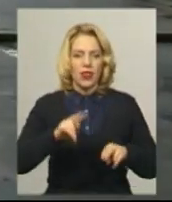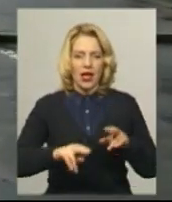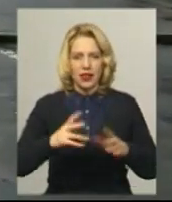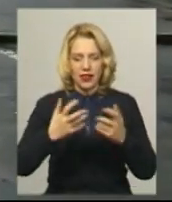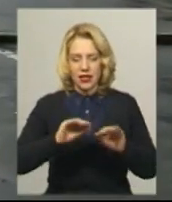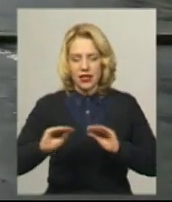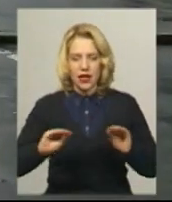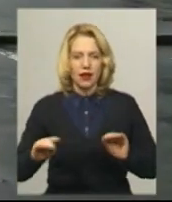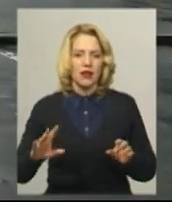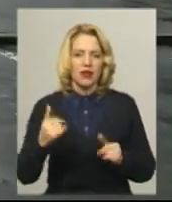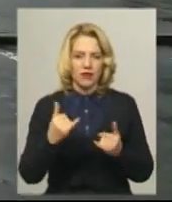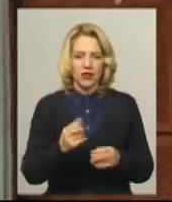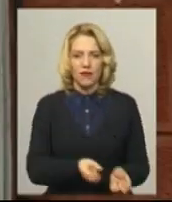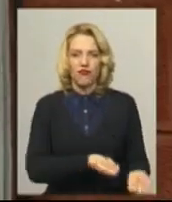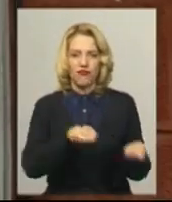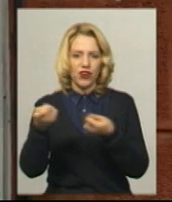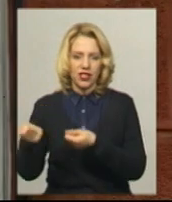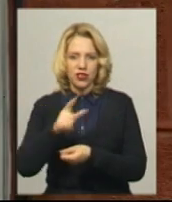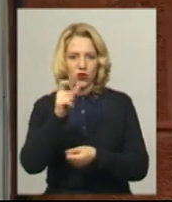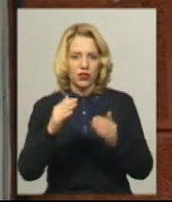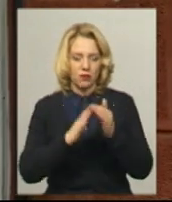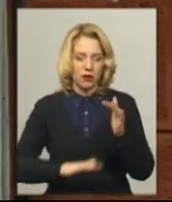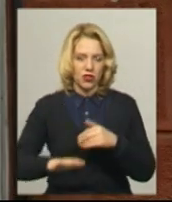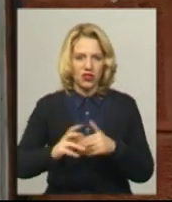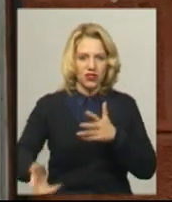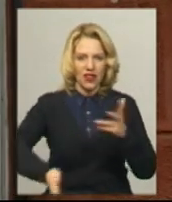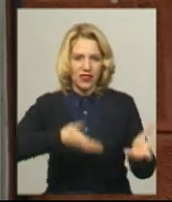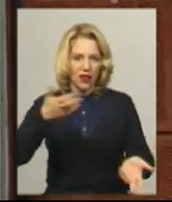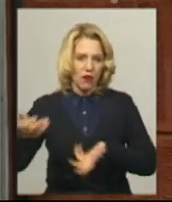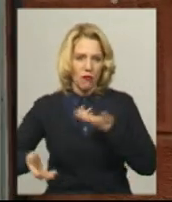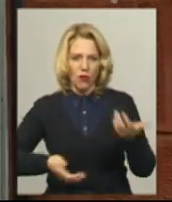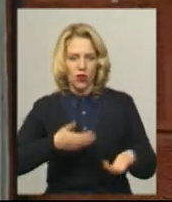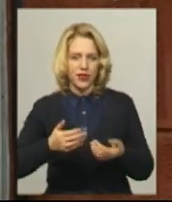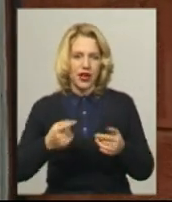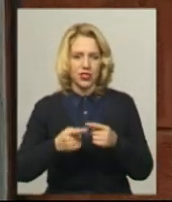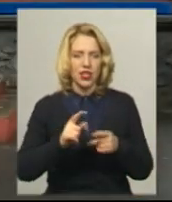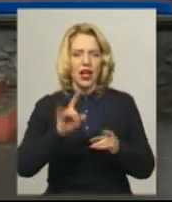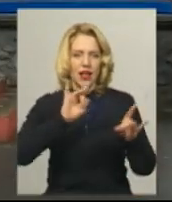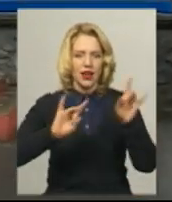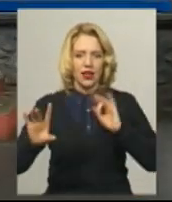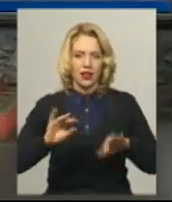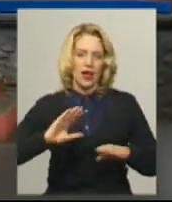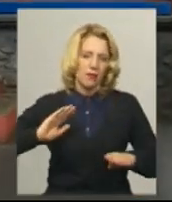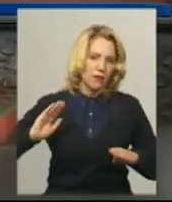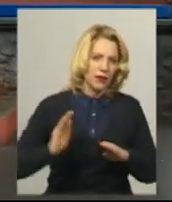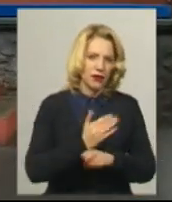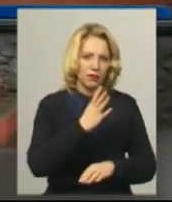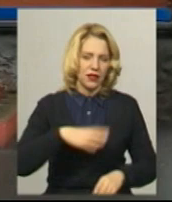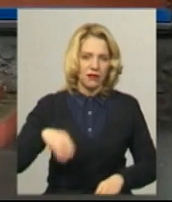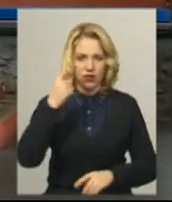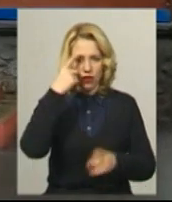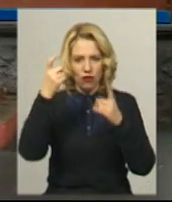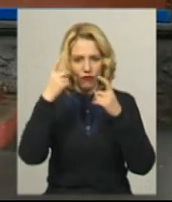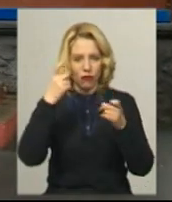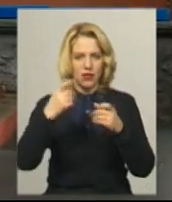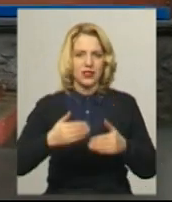бізнесу, вивезено з приміщень Проведений демонтаж вивісок відповідної зовнішньої реклами, прибрані усі інформаційні стенди, каже